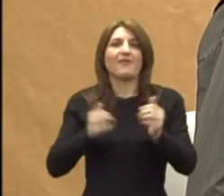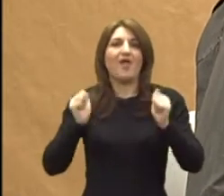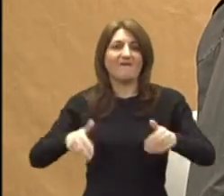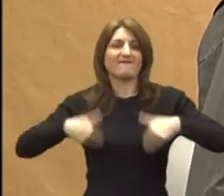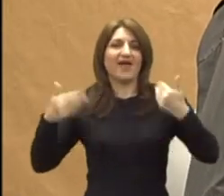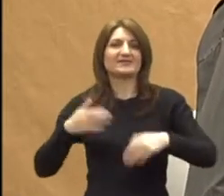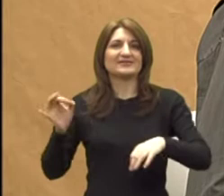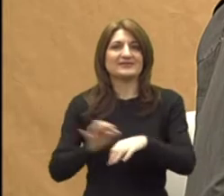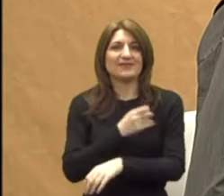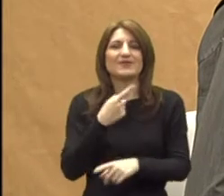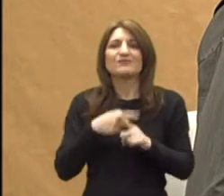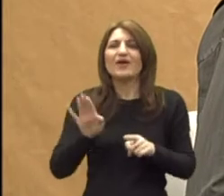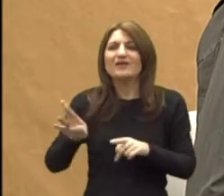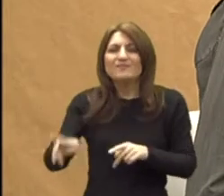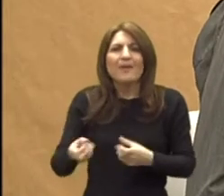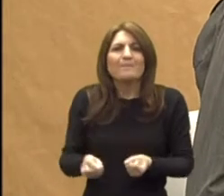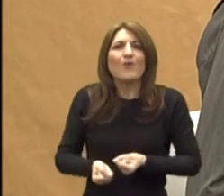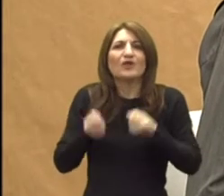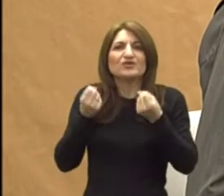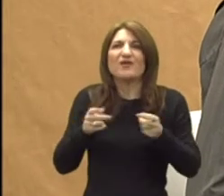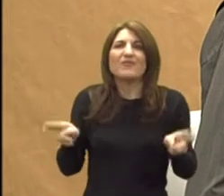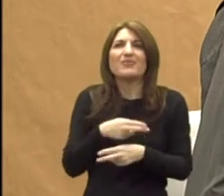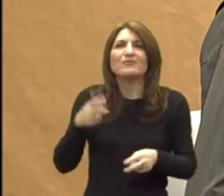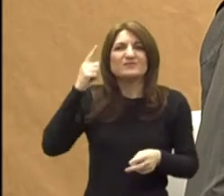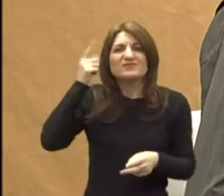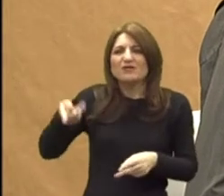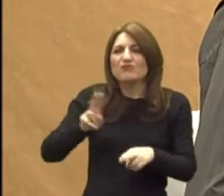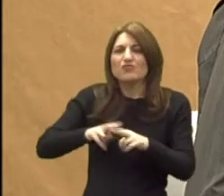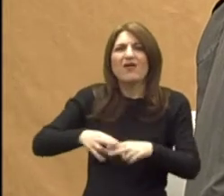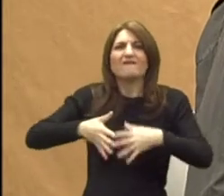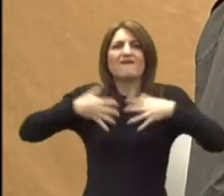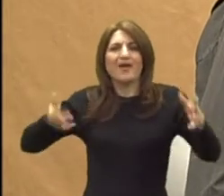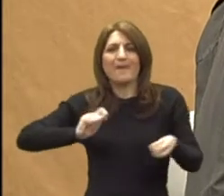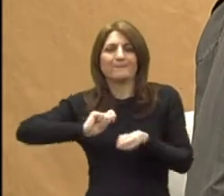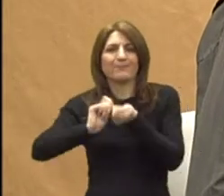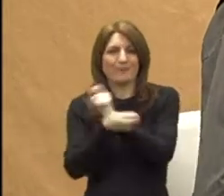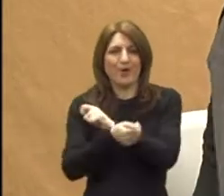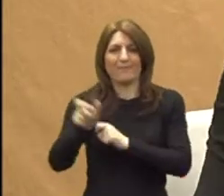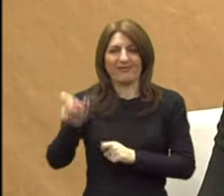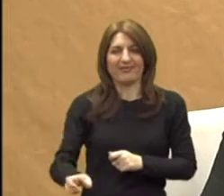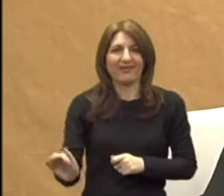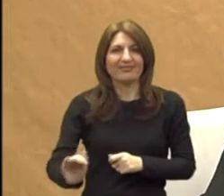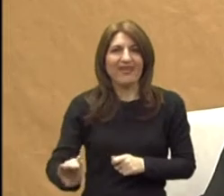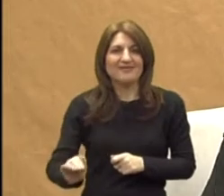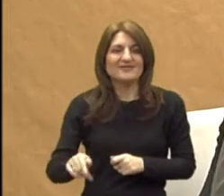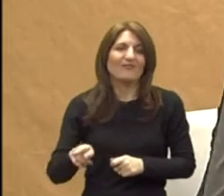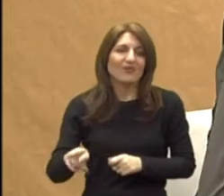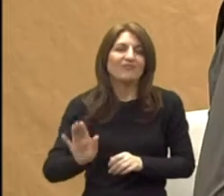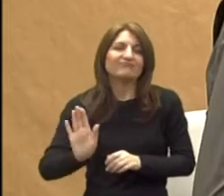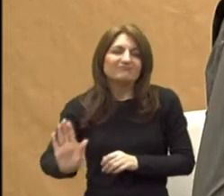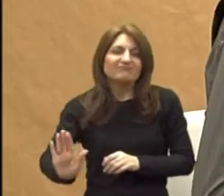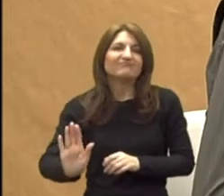odđena teškoća je takva da ne možemo očekivati neke veće promjene kod djeteta. Što je opet u skladu s njegovim